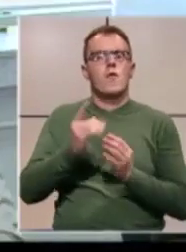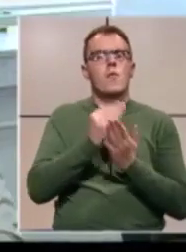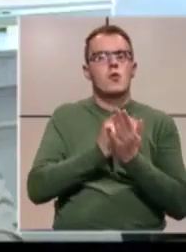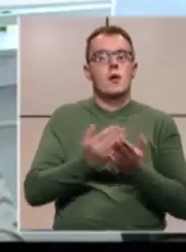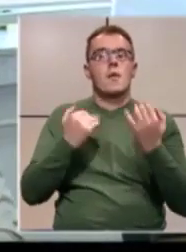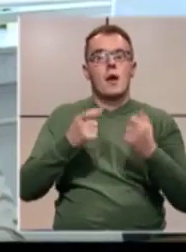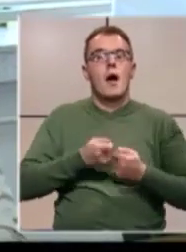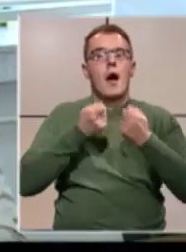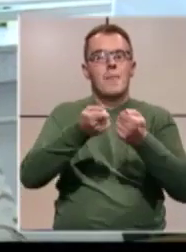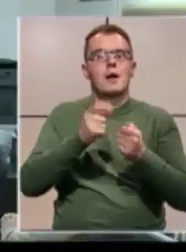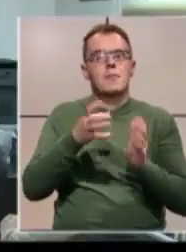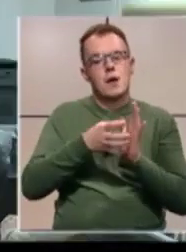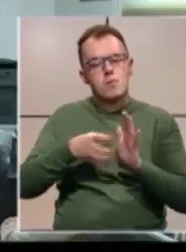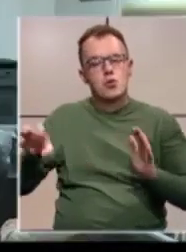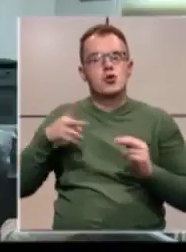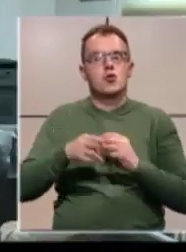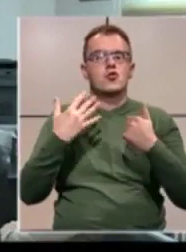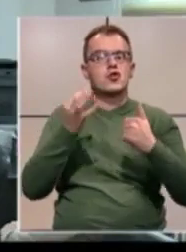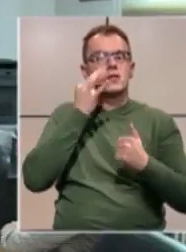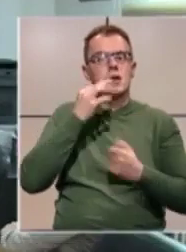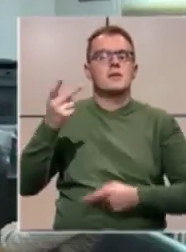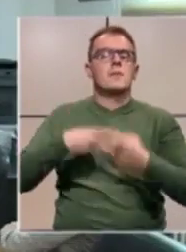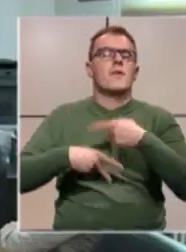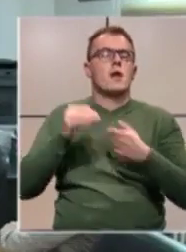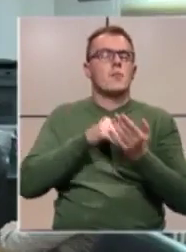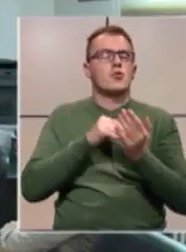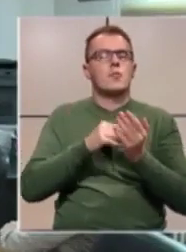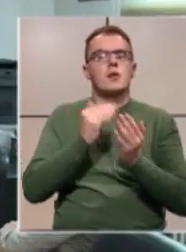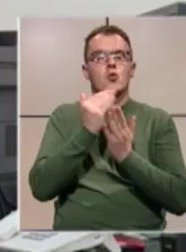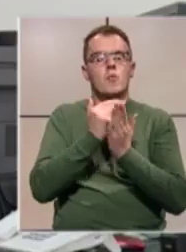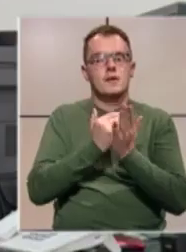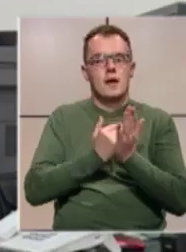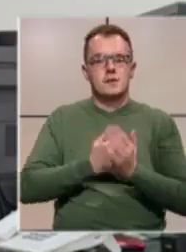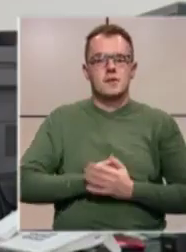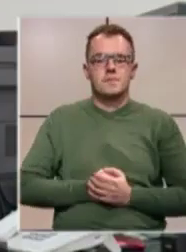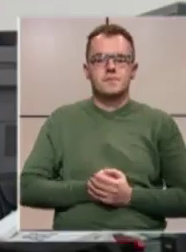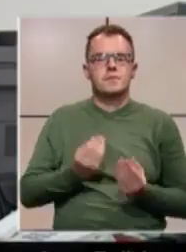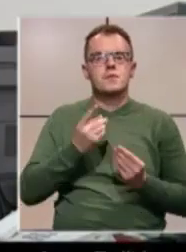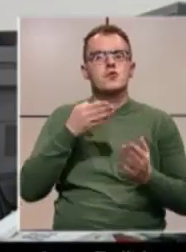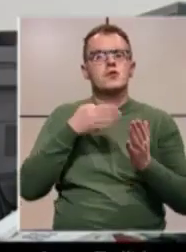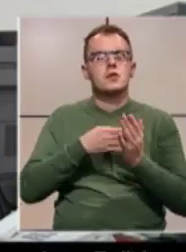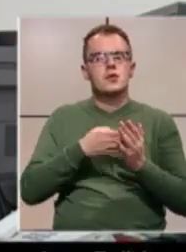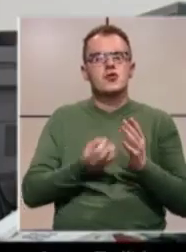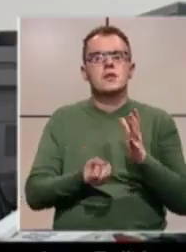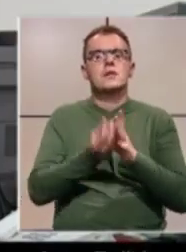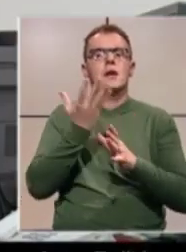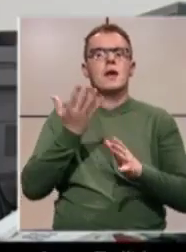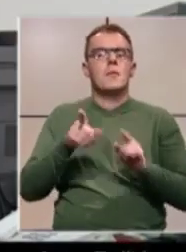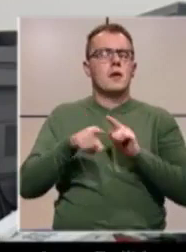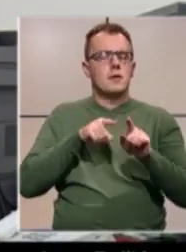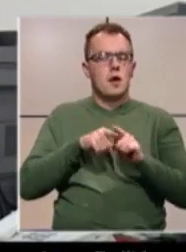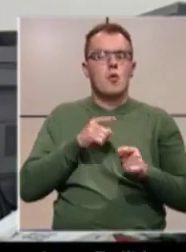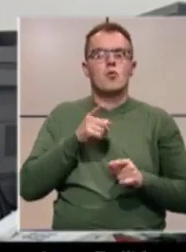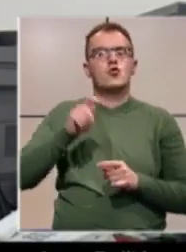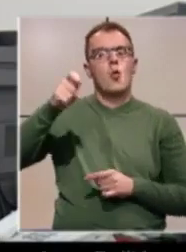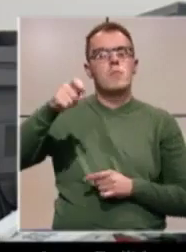Naime, aplikantima je produžan rok za 60 dana za pribavljanje potrebne dokumentacije. Što se tiče start-upa, također